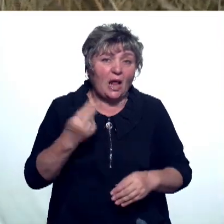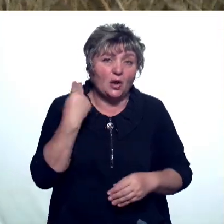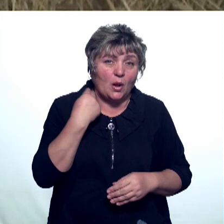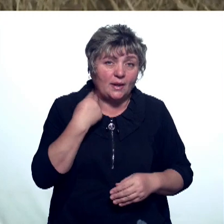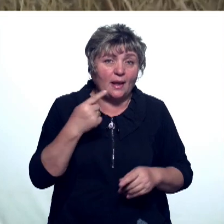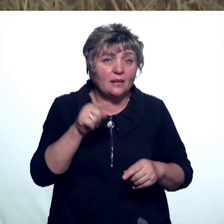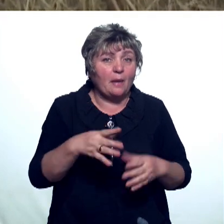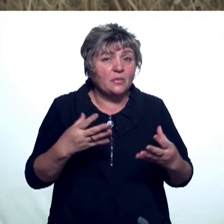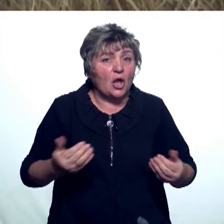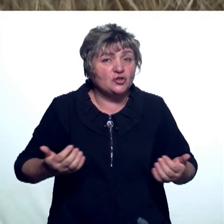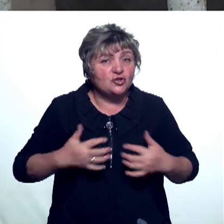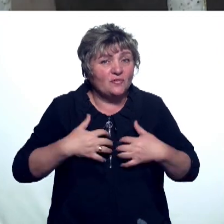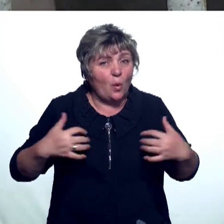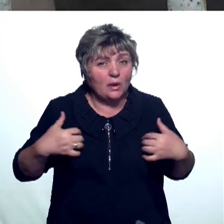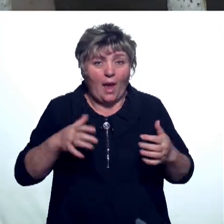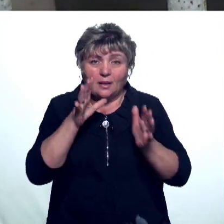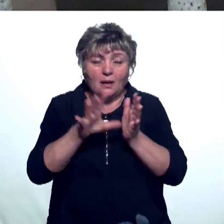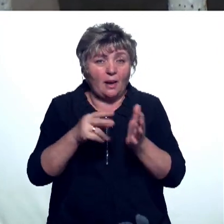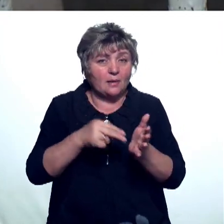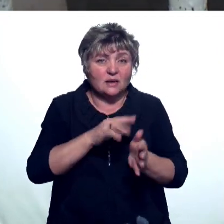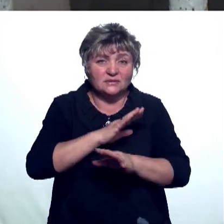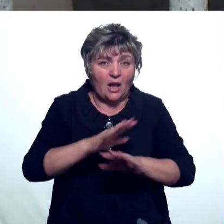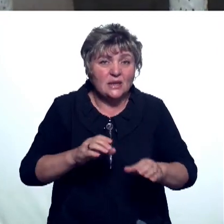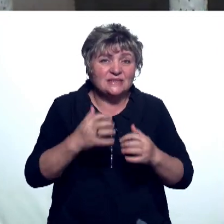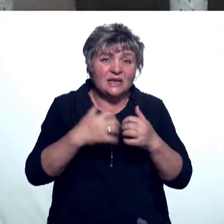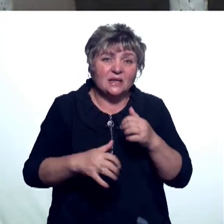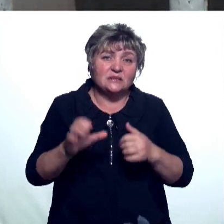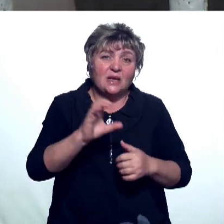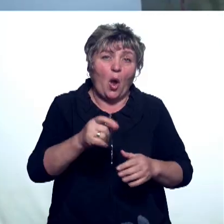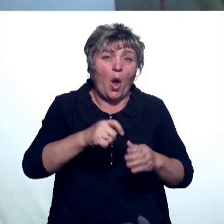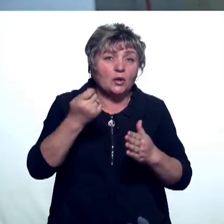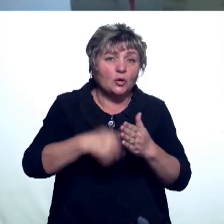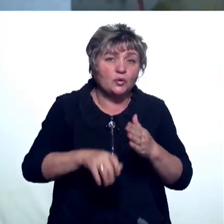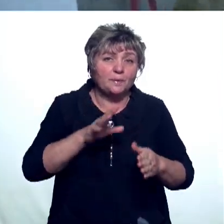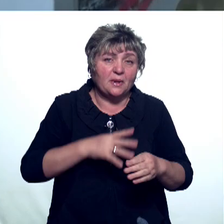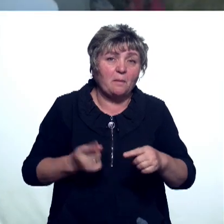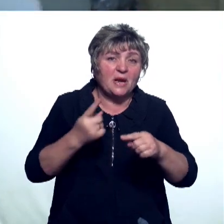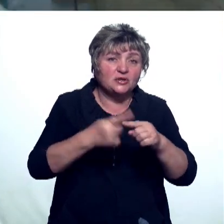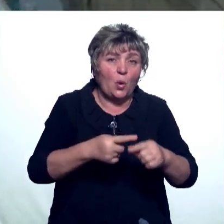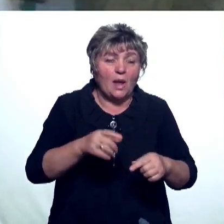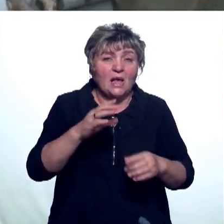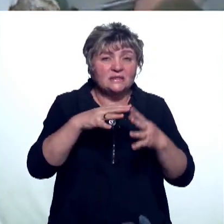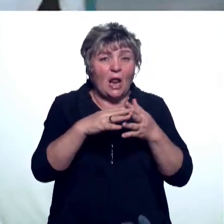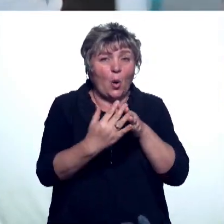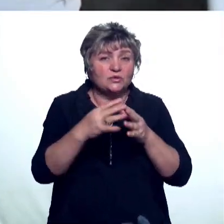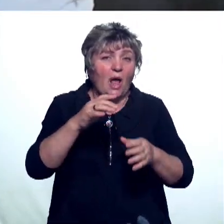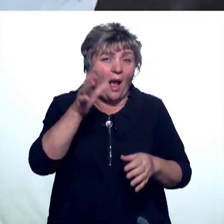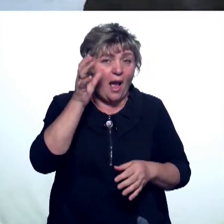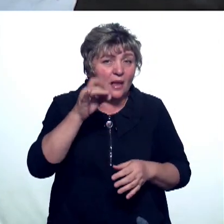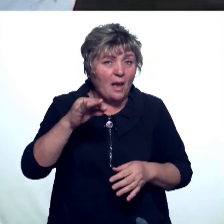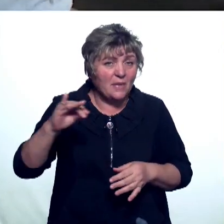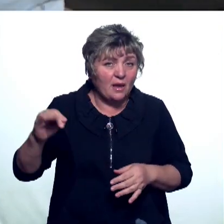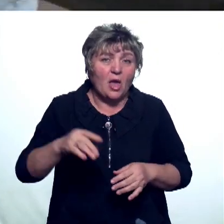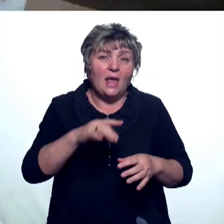там, где находятся животные, энергетики не стали. Со средины сентября отопление отключено в пристрой Ижевской сельхозакадемии и в административном